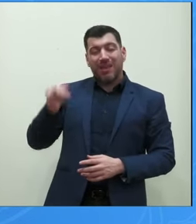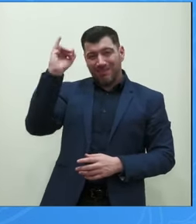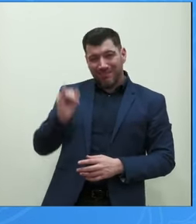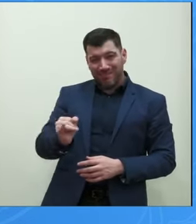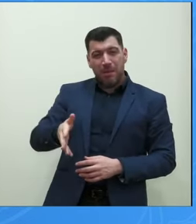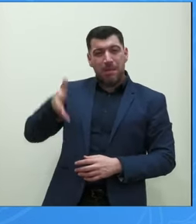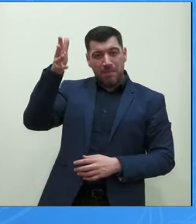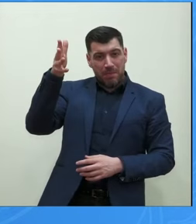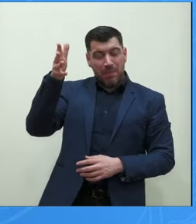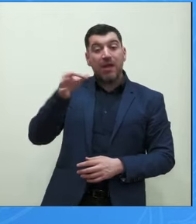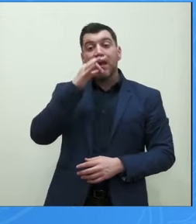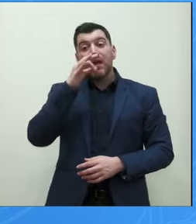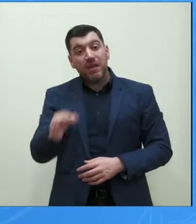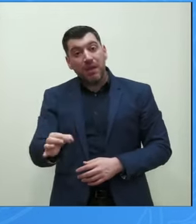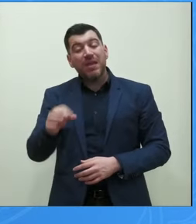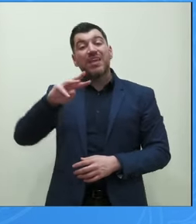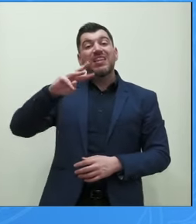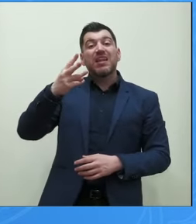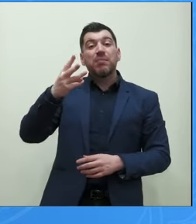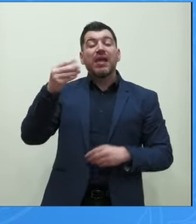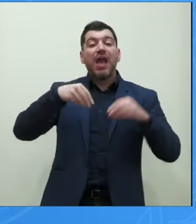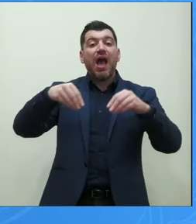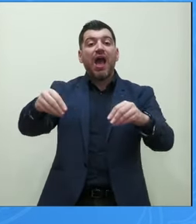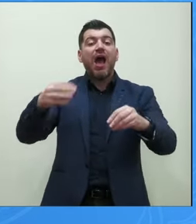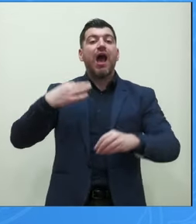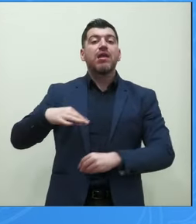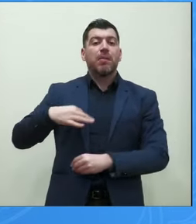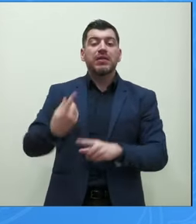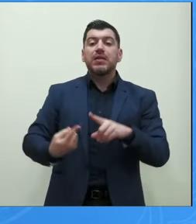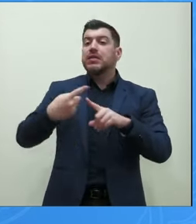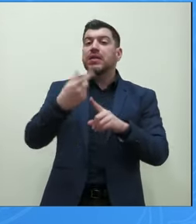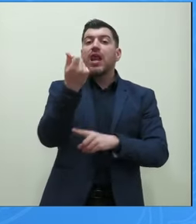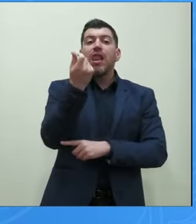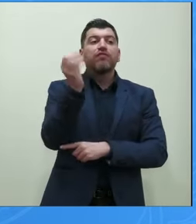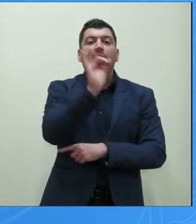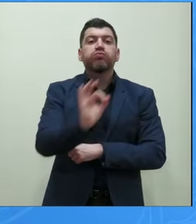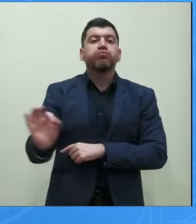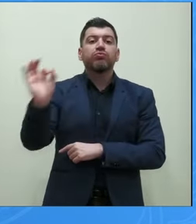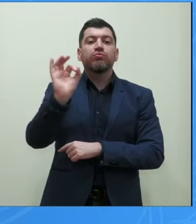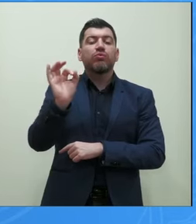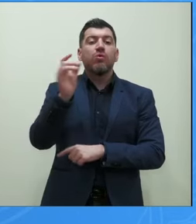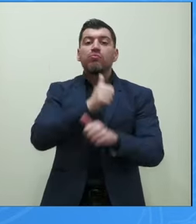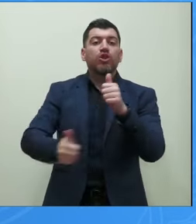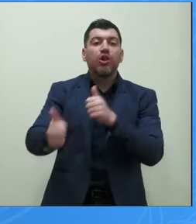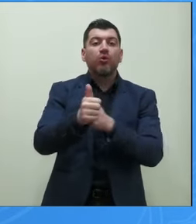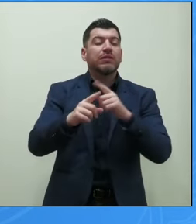και για το τι θα γίνει και για το που θα πάνε τα λεφτά και για το ποιες είναι οι προτεραιότητες και τέλος